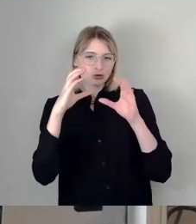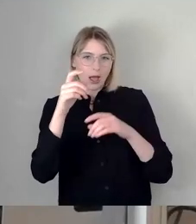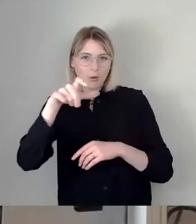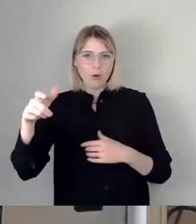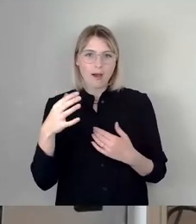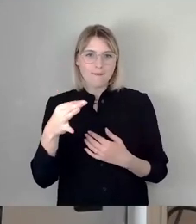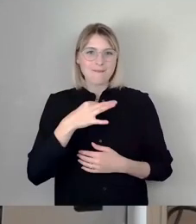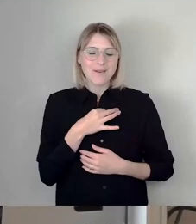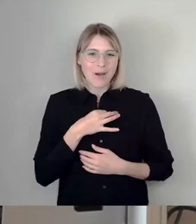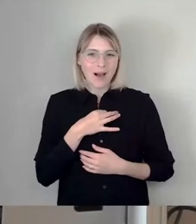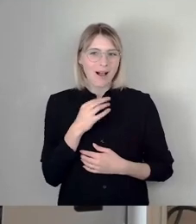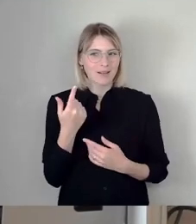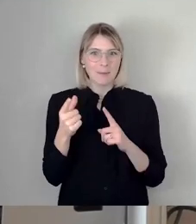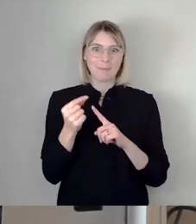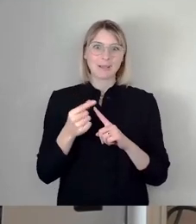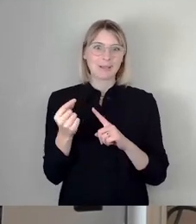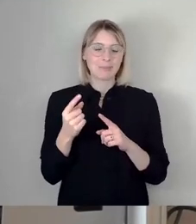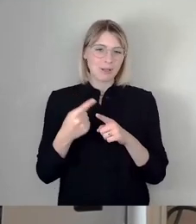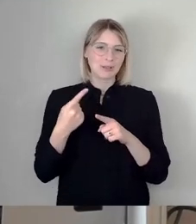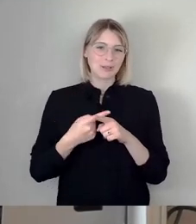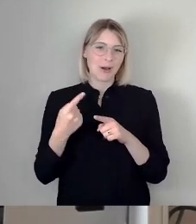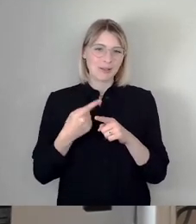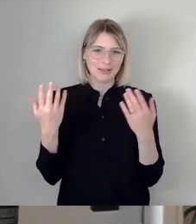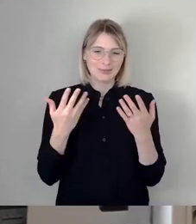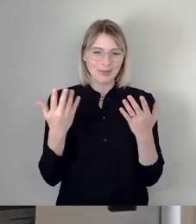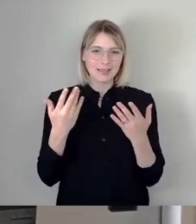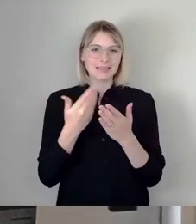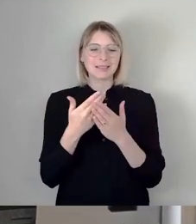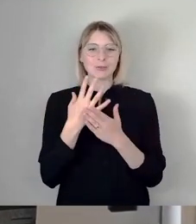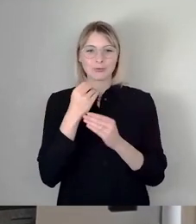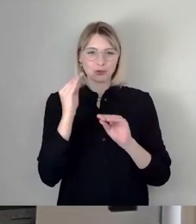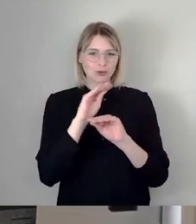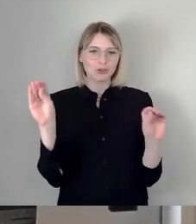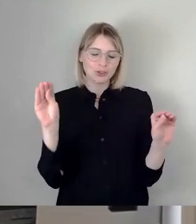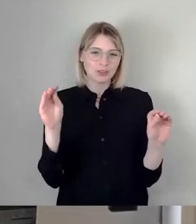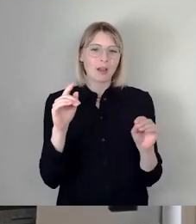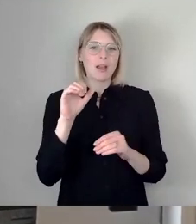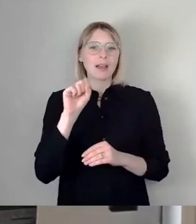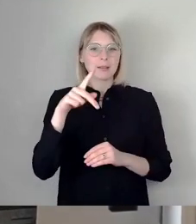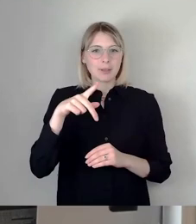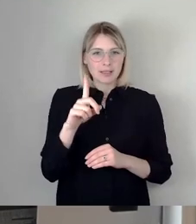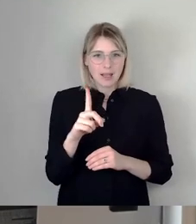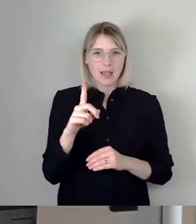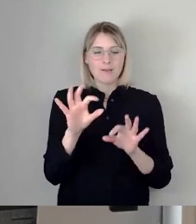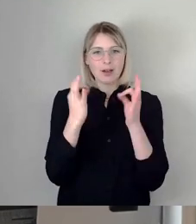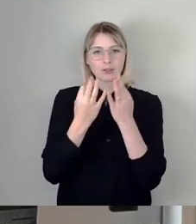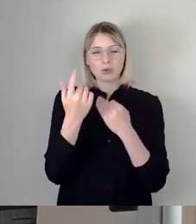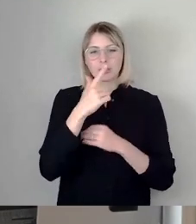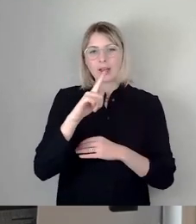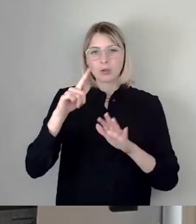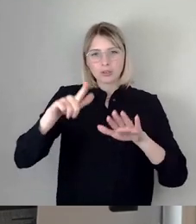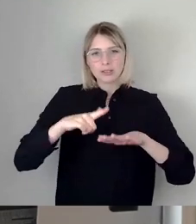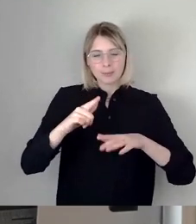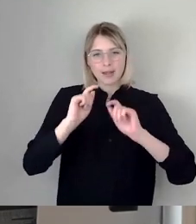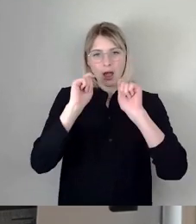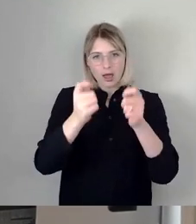kleines Highlight. Deswegen wollte ich mich kurz zu Wort melden. Weil das war die SPD-Fraktion im Jahr 2017, die den Antrag gestellt